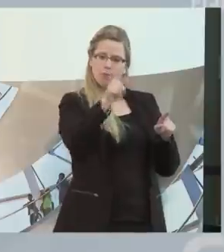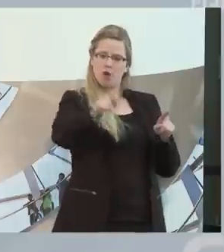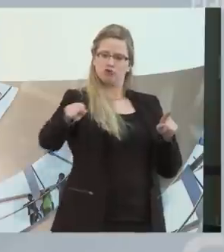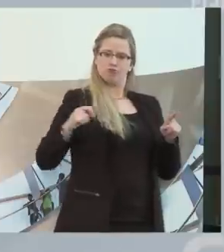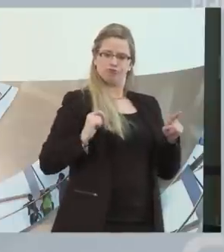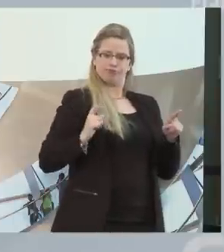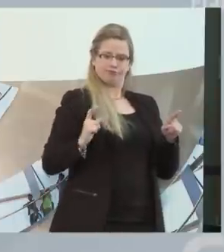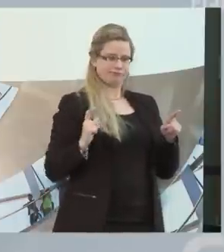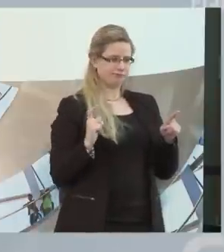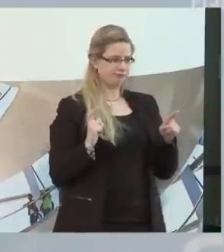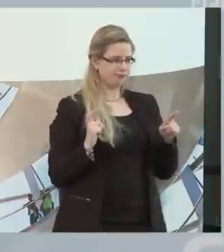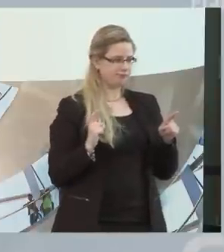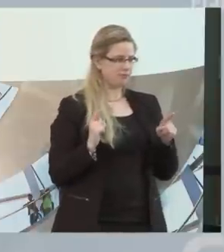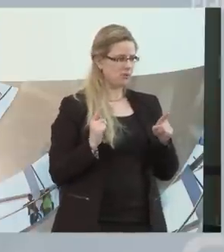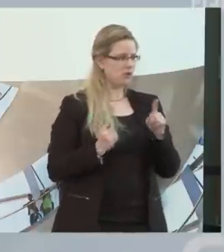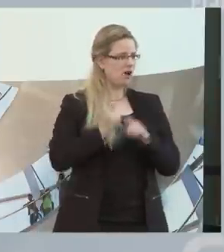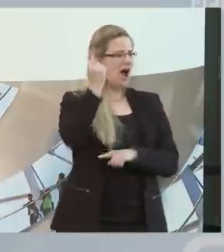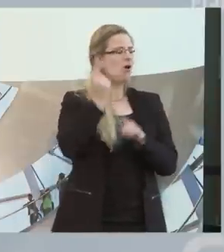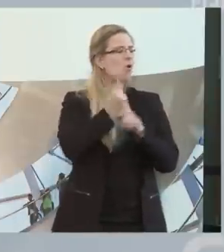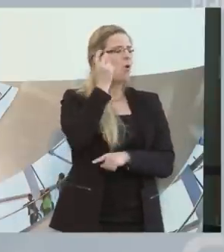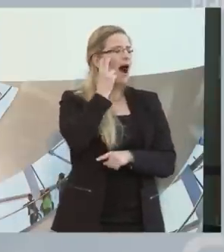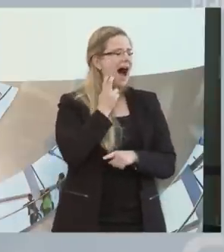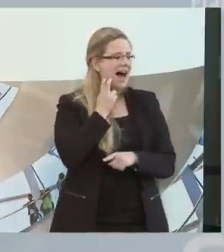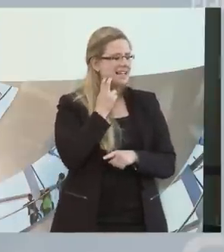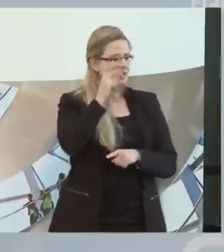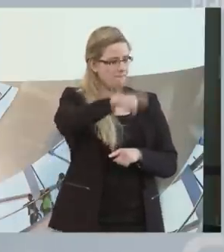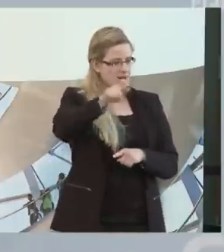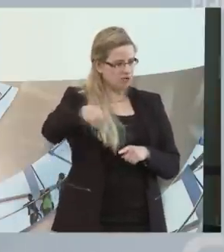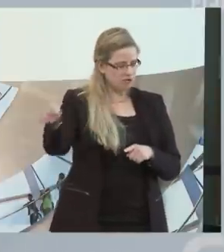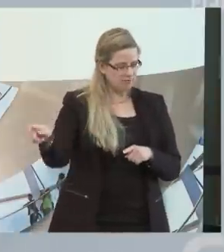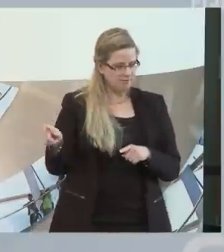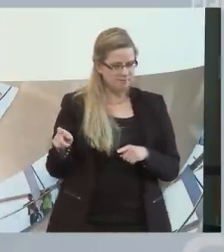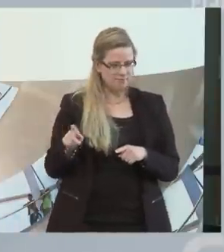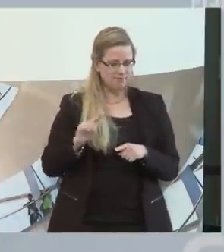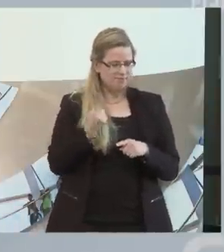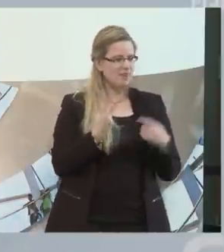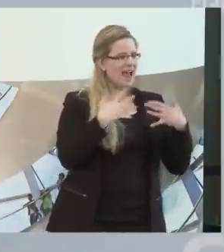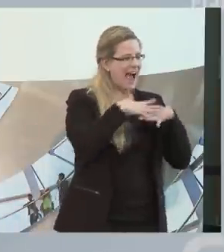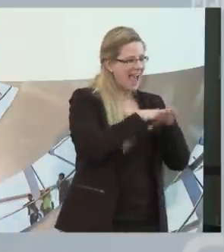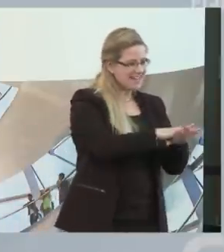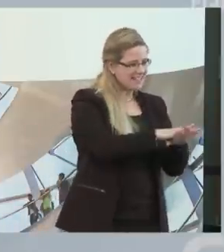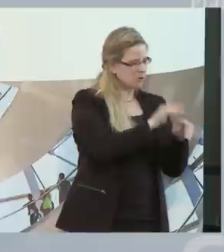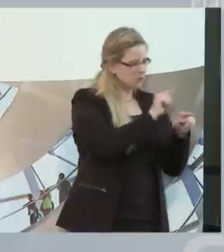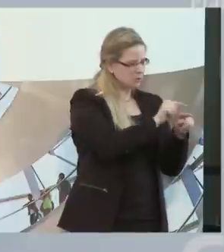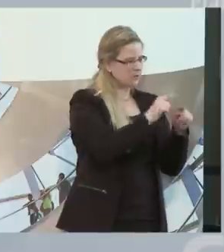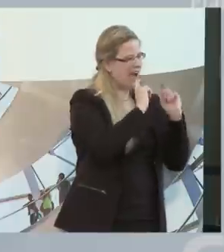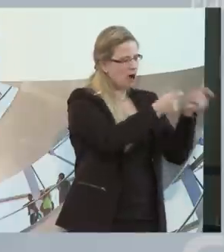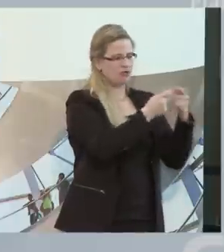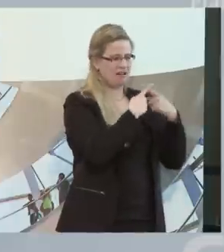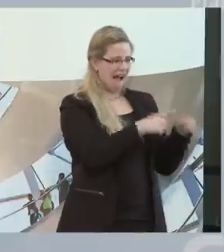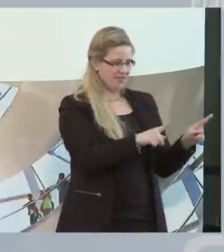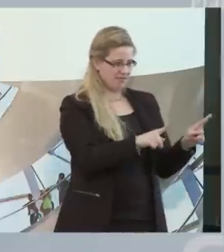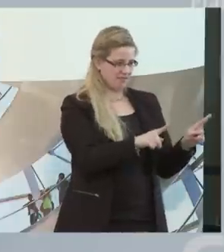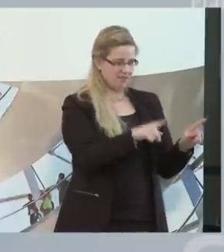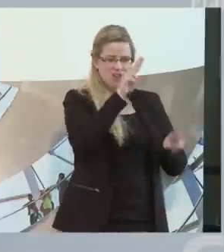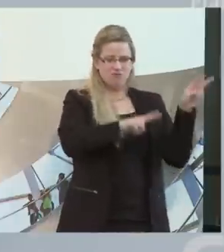Und die Pflege eines hochbetagten Menschen in der Frage von Eingliederung ist ein anderer Auftrag wie die